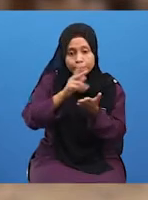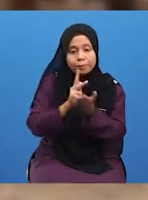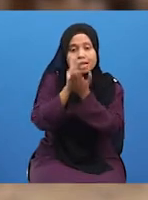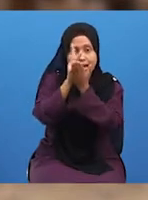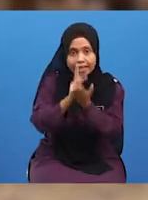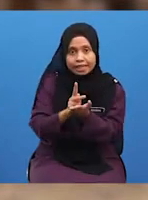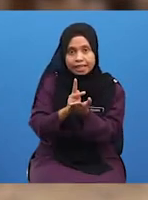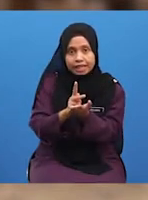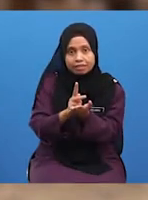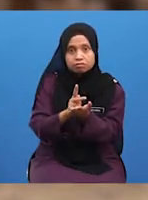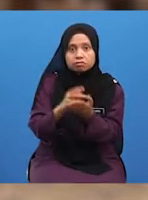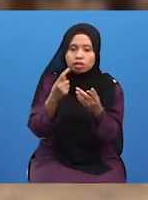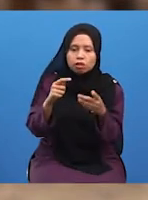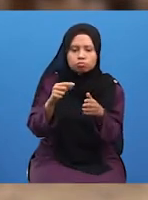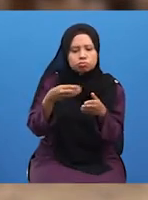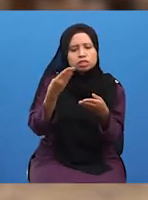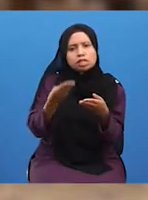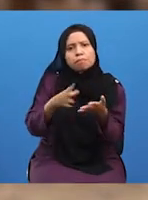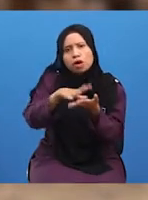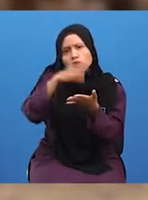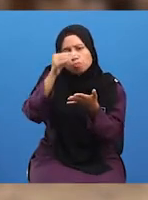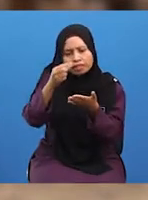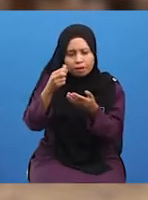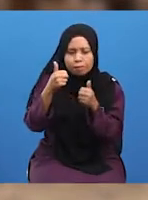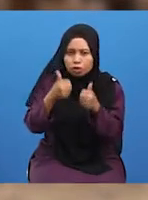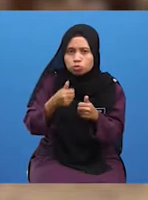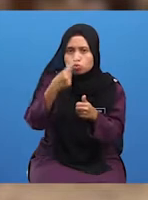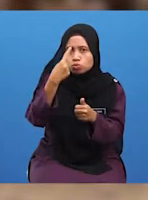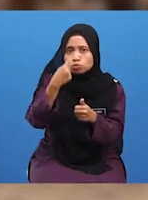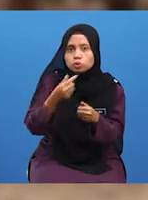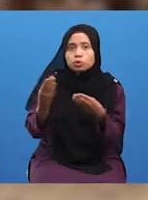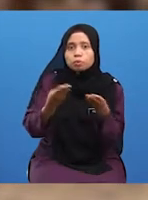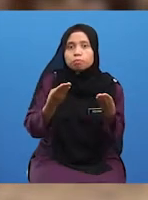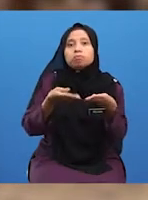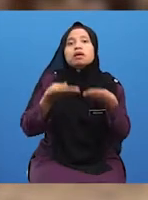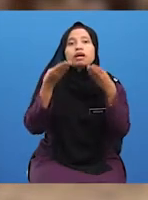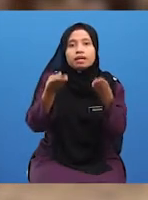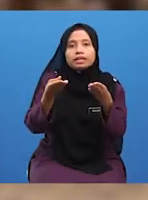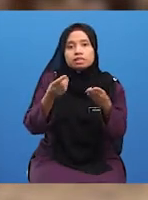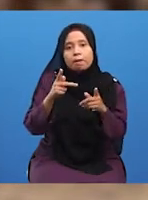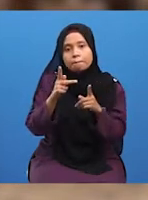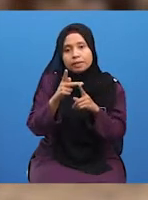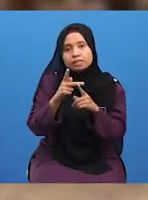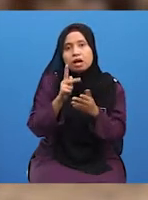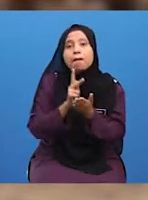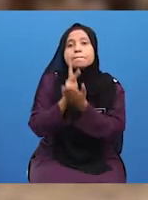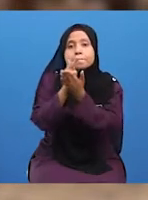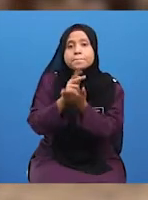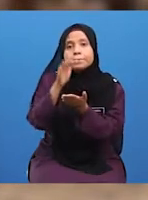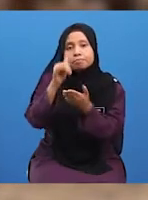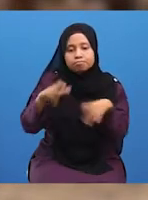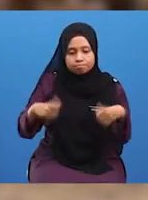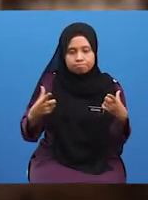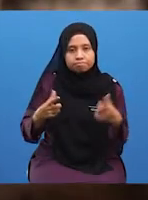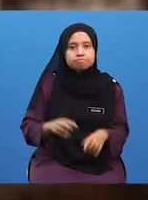memberikan maklumat berguna, sumbangan bermakna dan dorongan kepada pelayar lain.